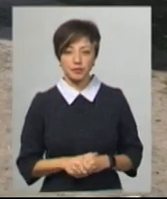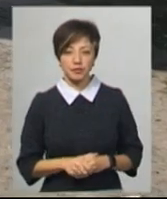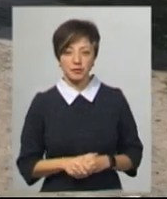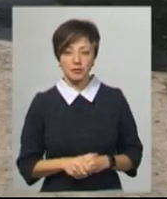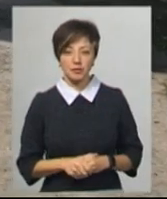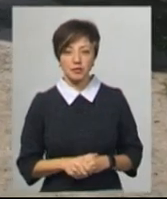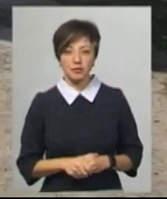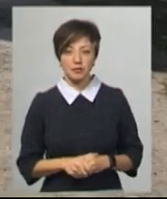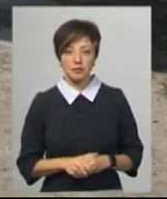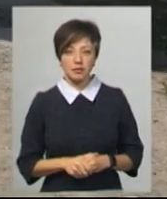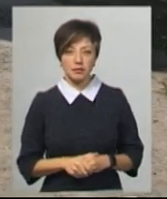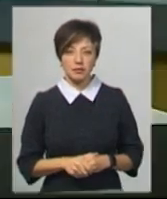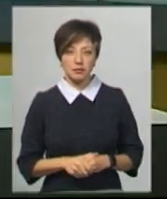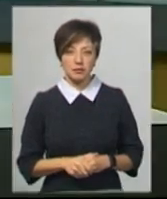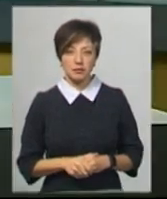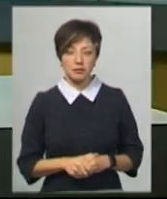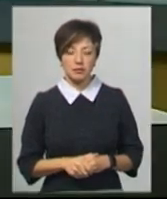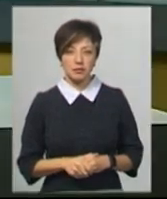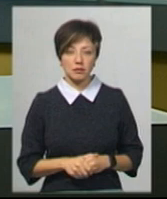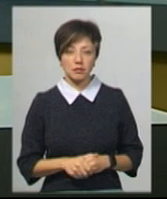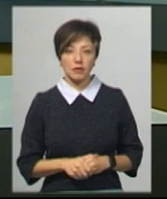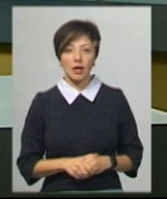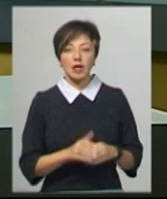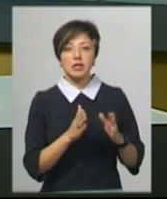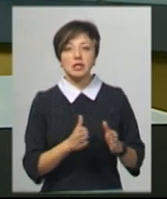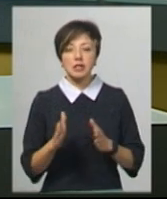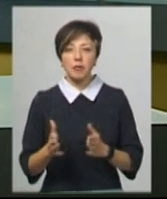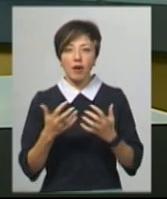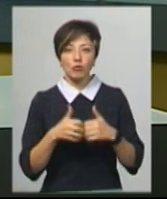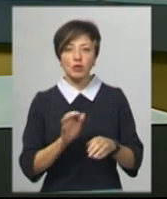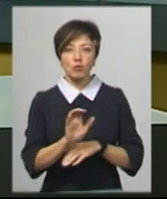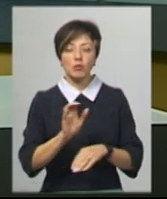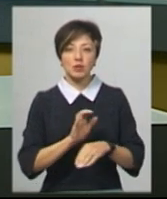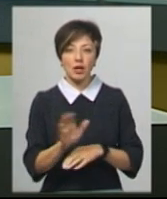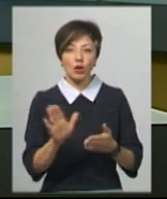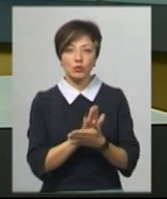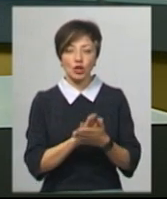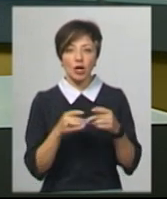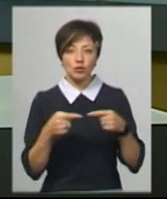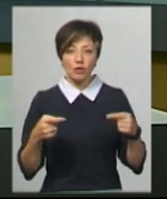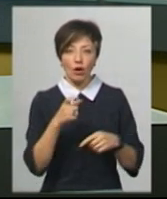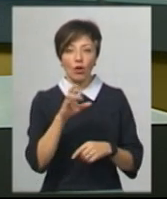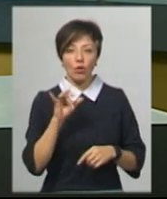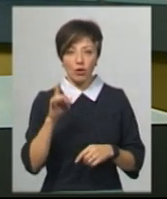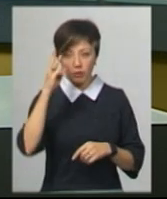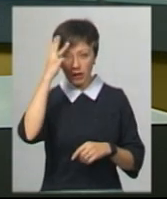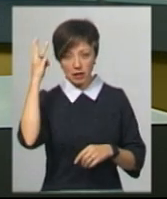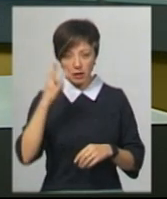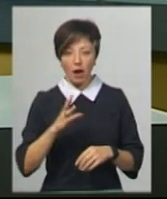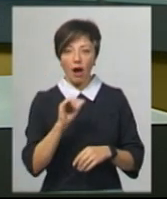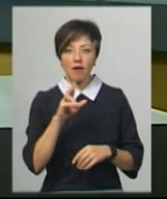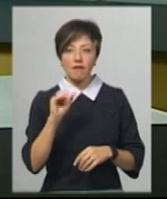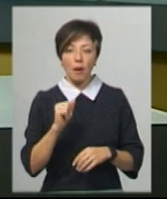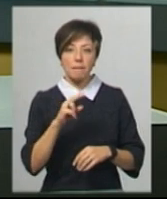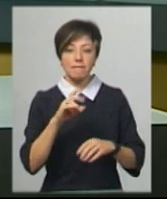Суспільному. Хмельниччина. Система автоматичної подачі дезінфікуючих речовин з хлором у Хмельницькому аквапарку